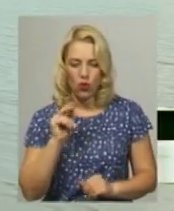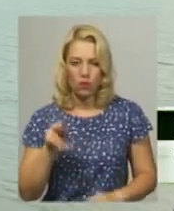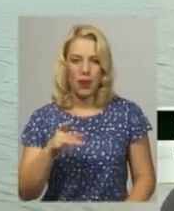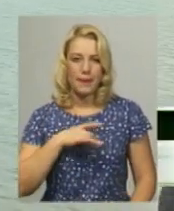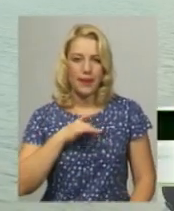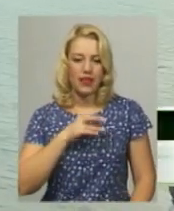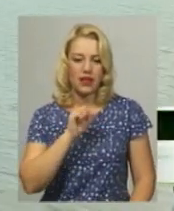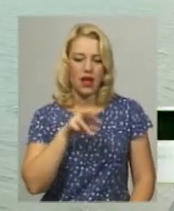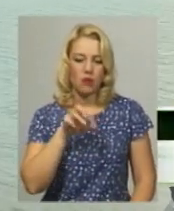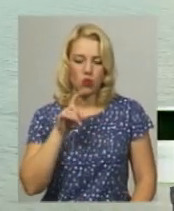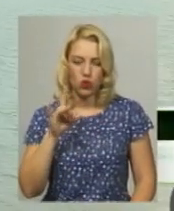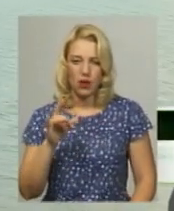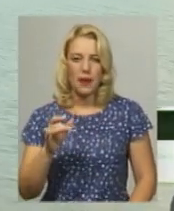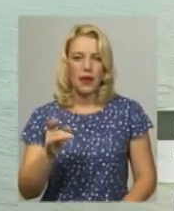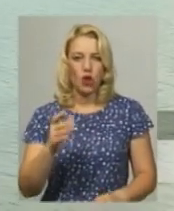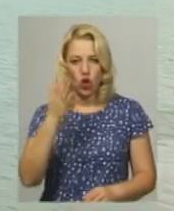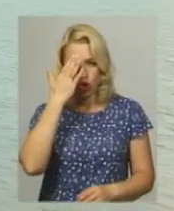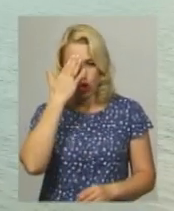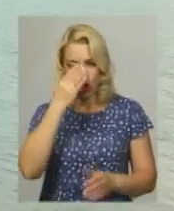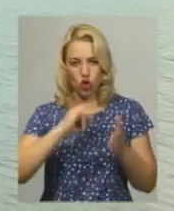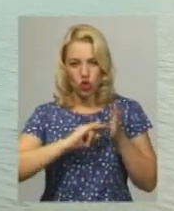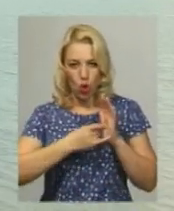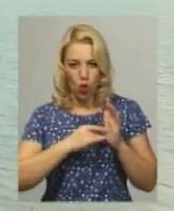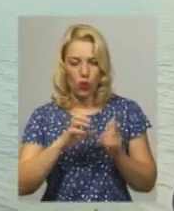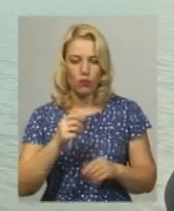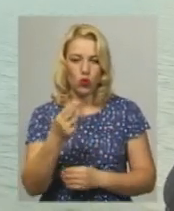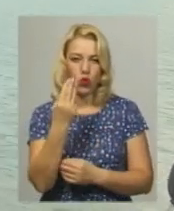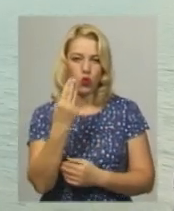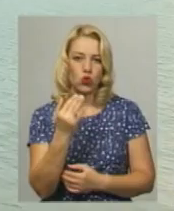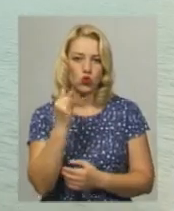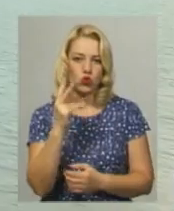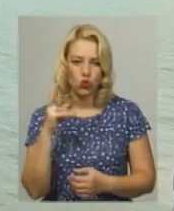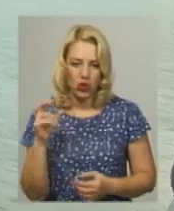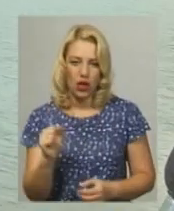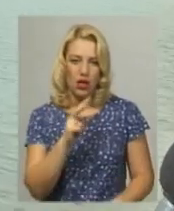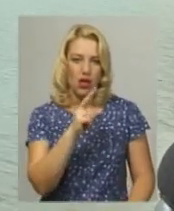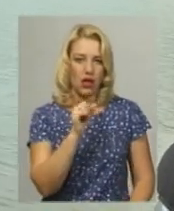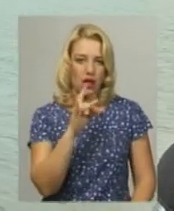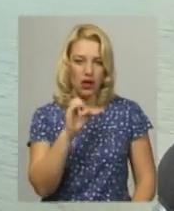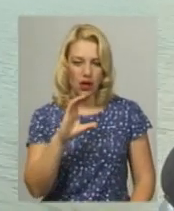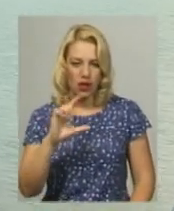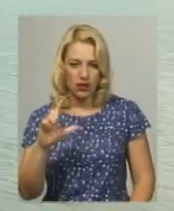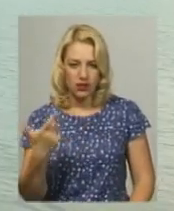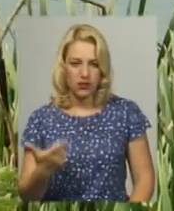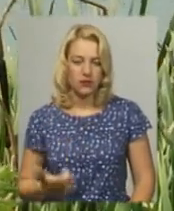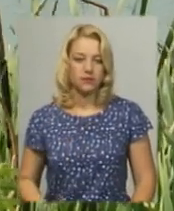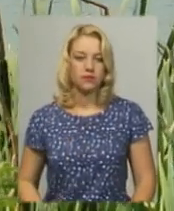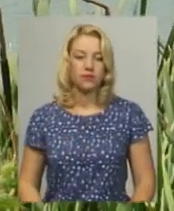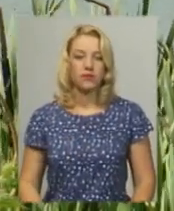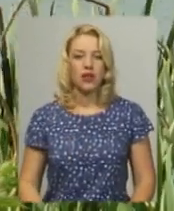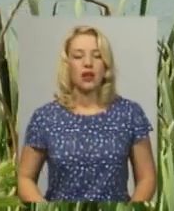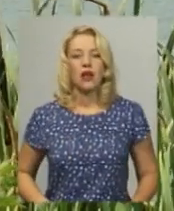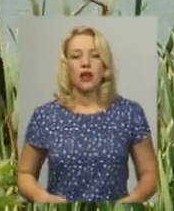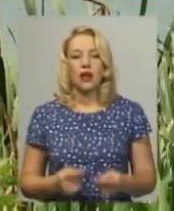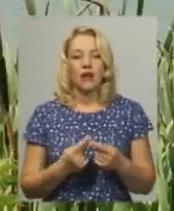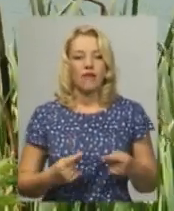амура, і толстолоба, також судак, щука, карась присутній також. Встановлені